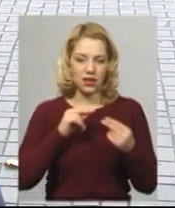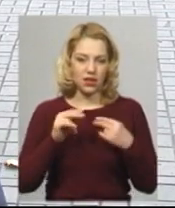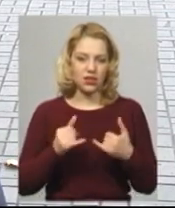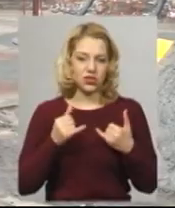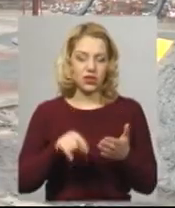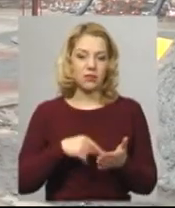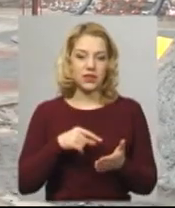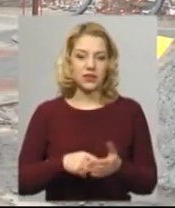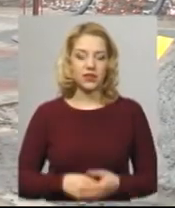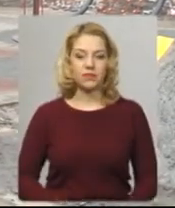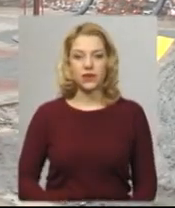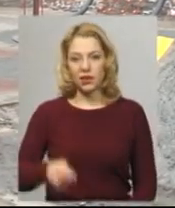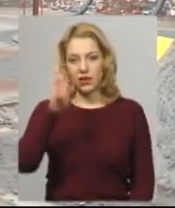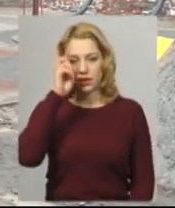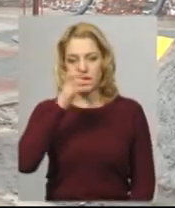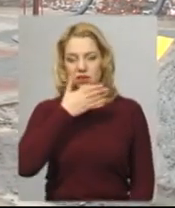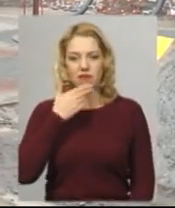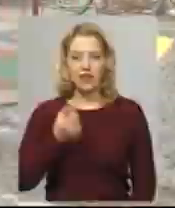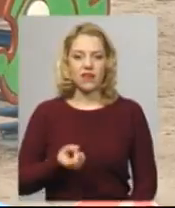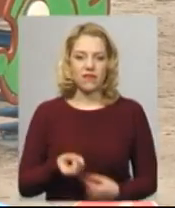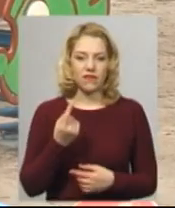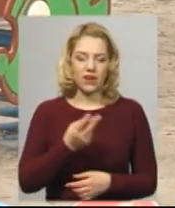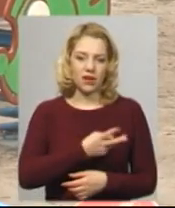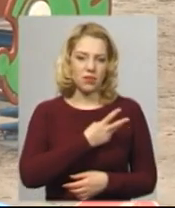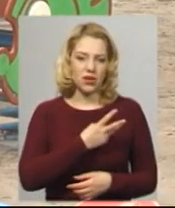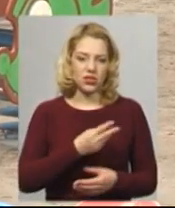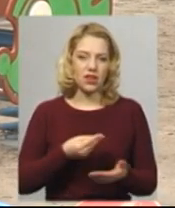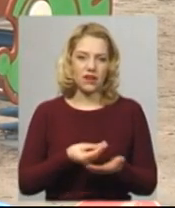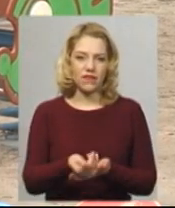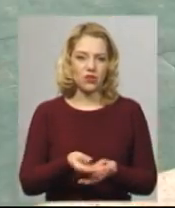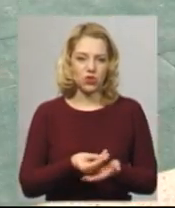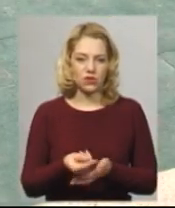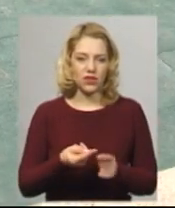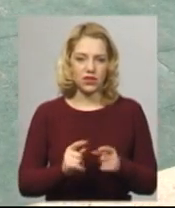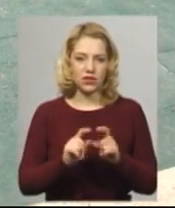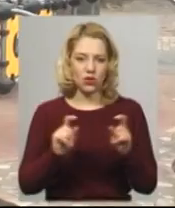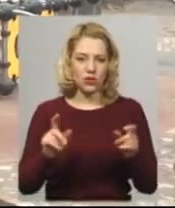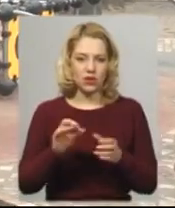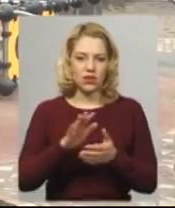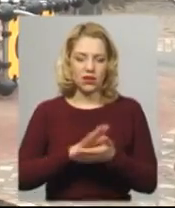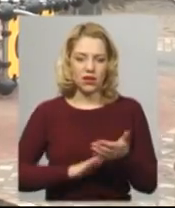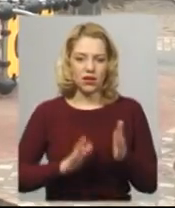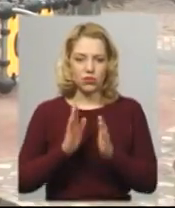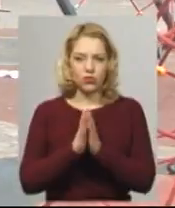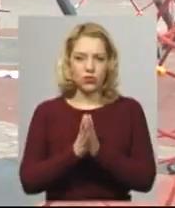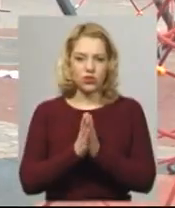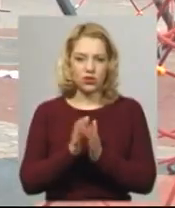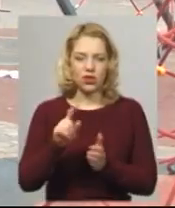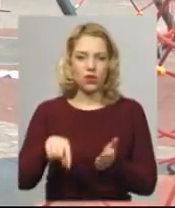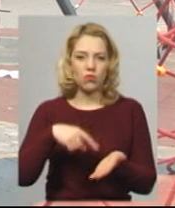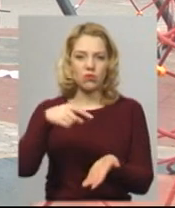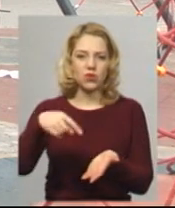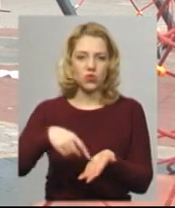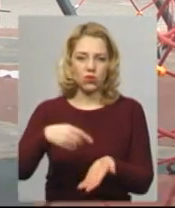для міста. Держава не виявляє бажання фінансувати цей об'єкт надалі, додає Василь Новачок. Каже, проситимуть кошти з місцявого бюджету. Ми